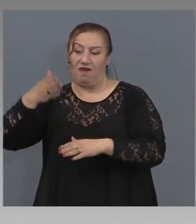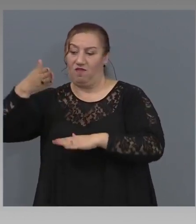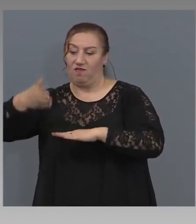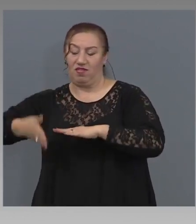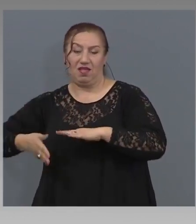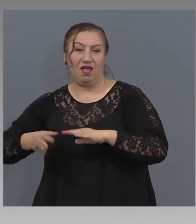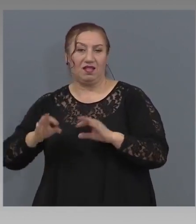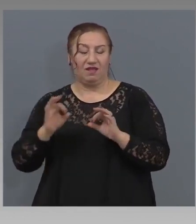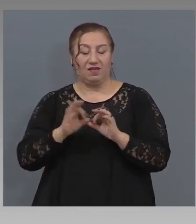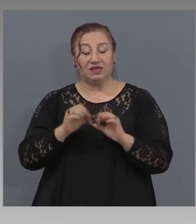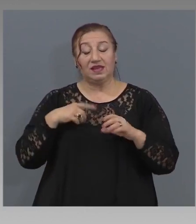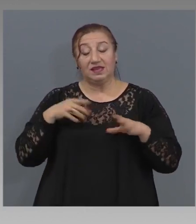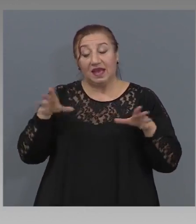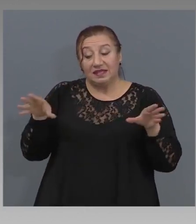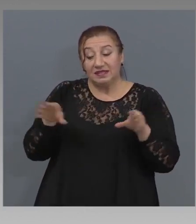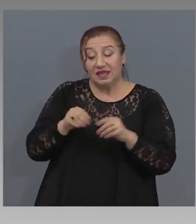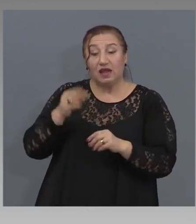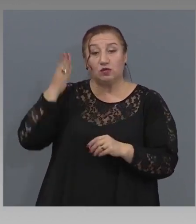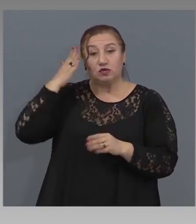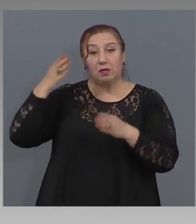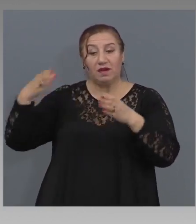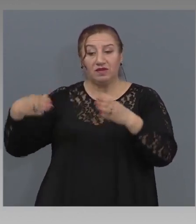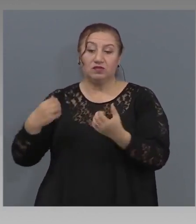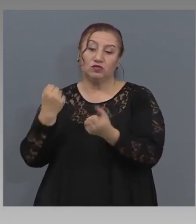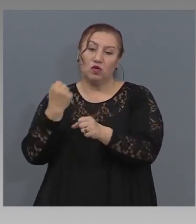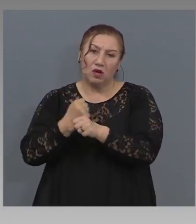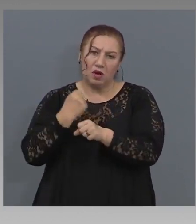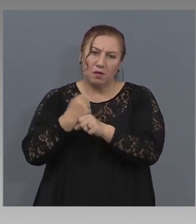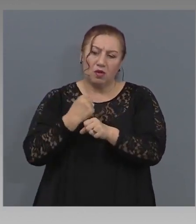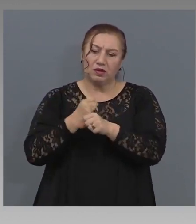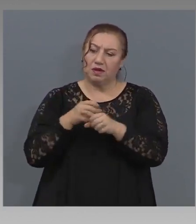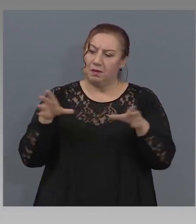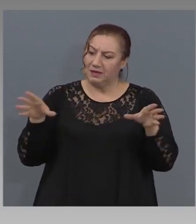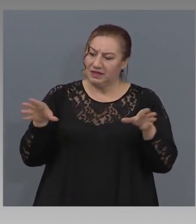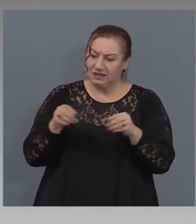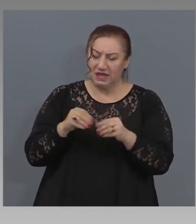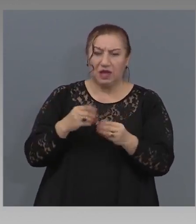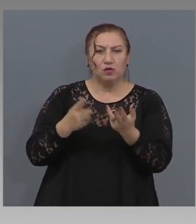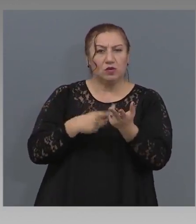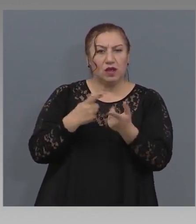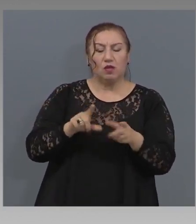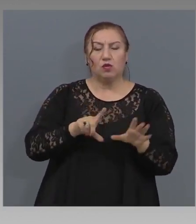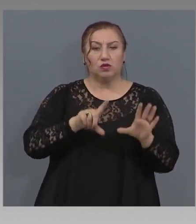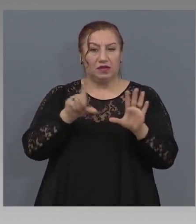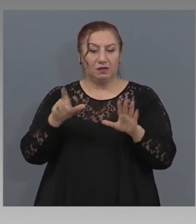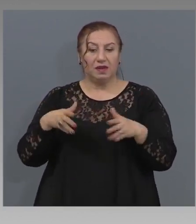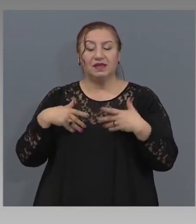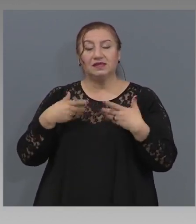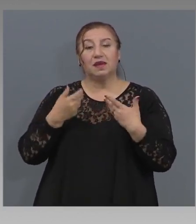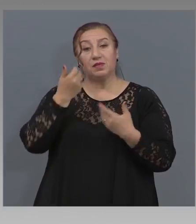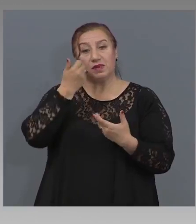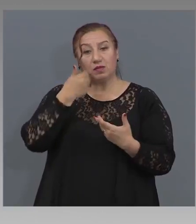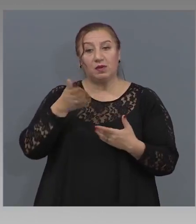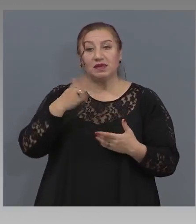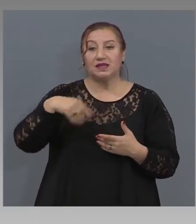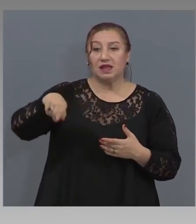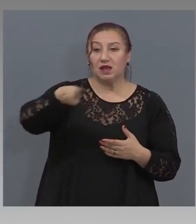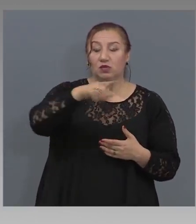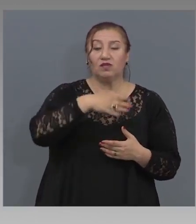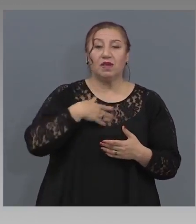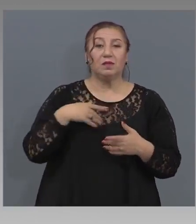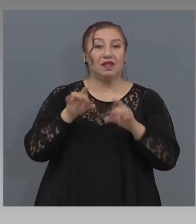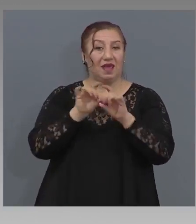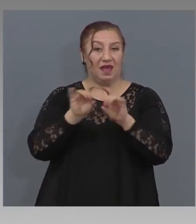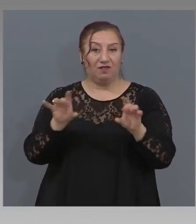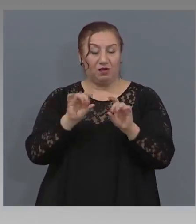ние сме го работили заедно това нещо в положение на няколко седмици вече. И аз искам тук да използвам, след като вече имате всичката информация, да използвам